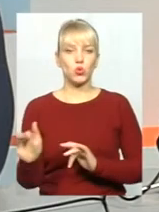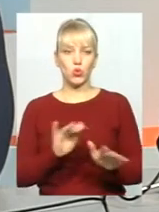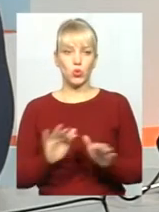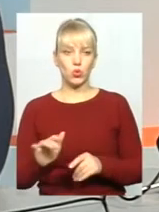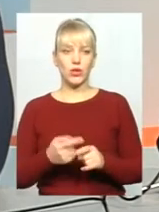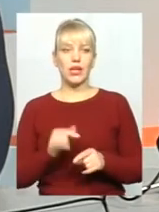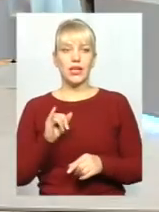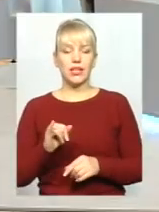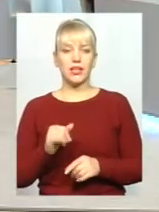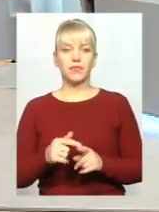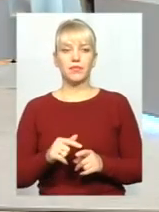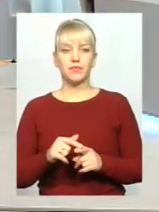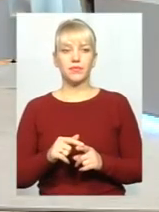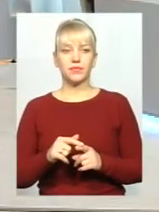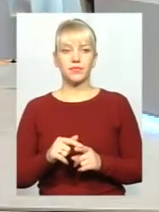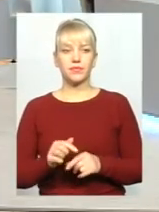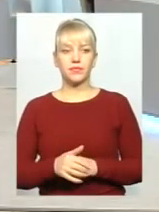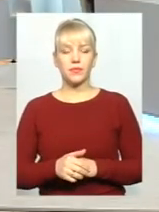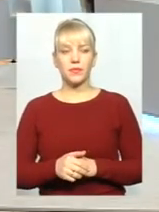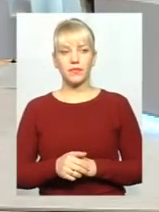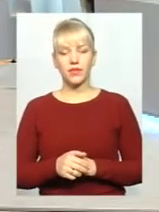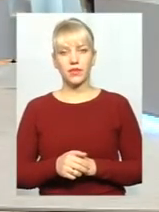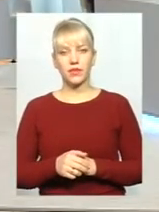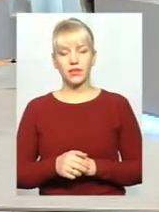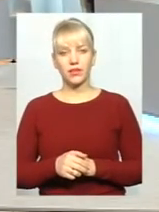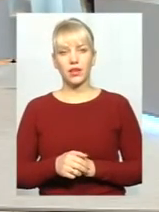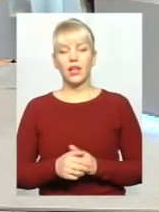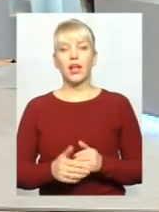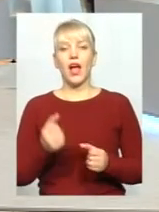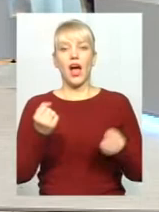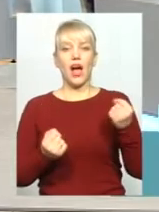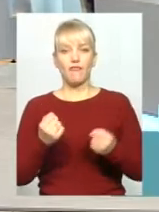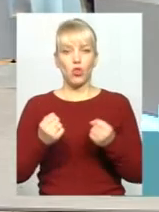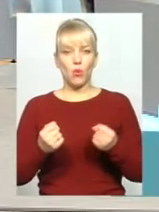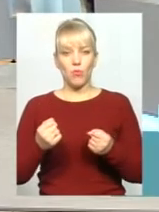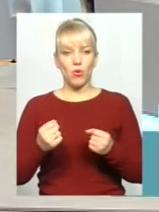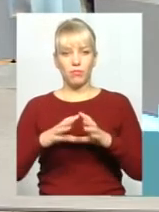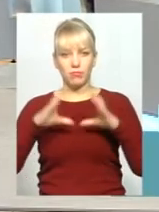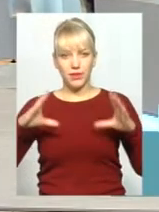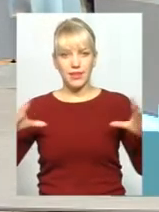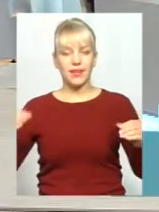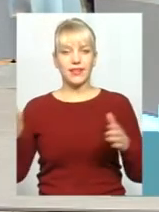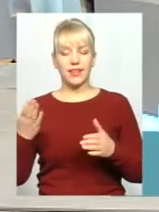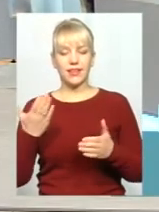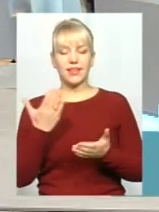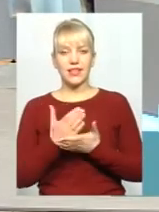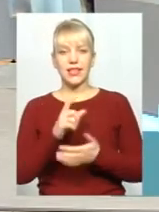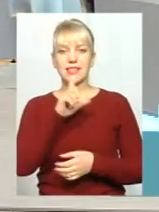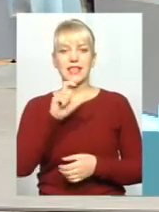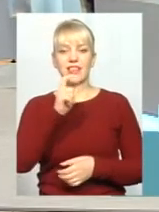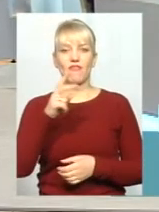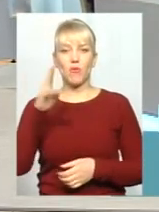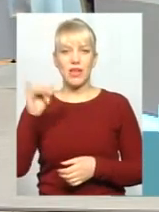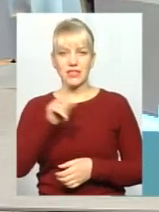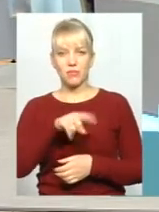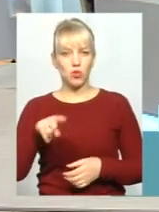європейського номера зразка не можуть бути. Тобто автомобіль, який їде з європейськими номерами, у вас підстав його зупиняти